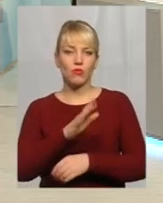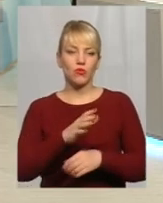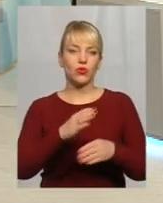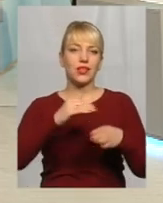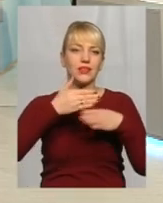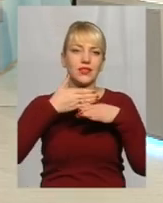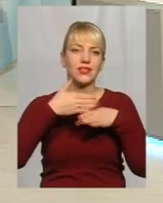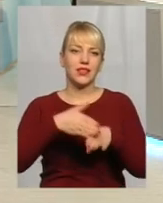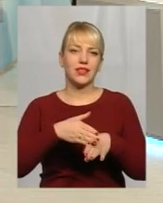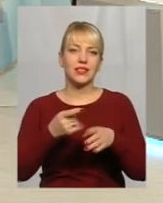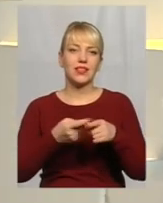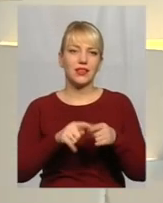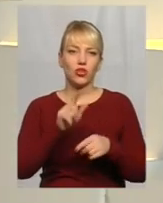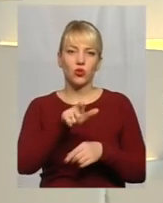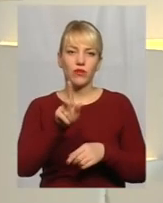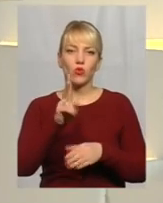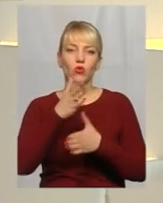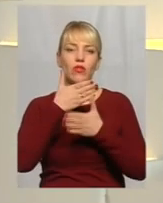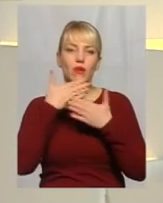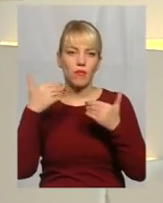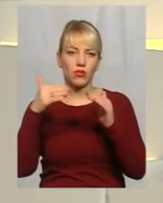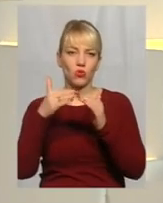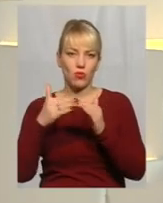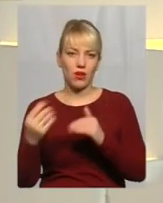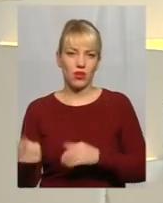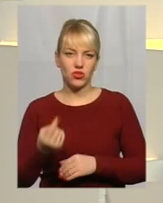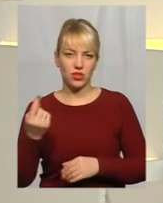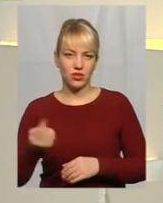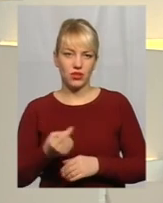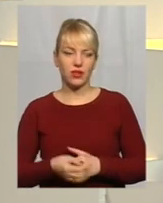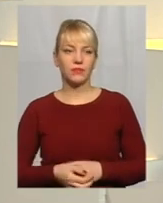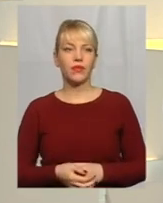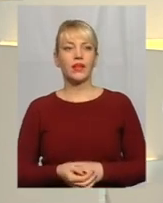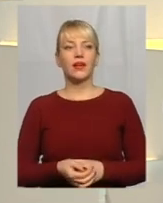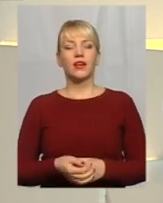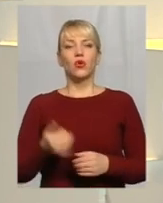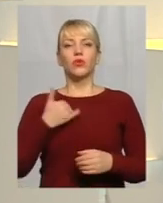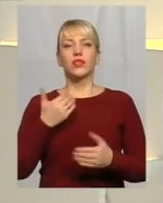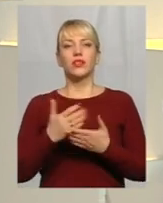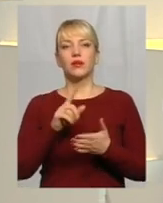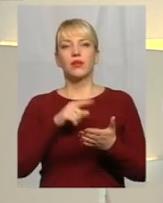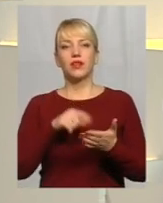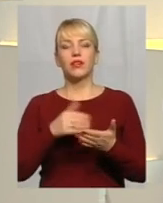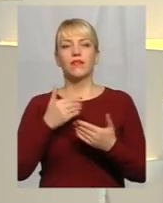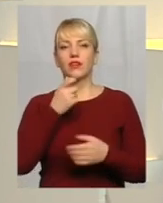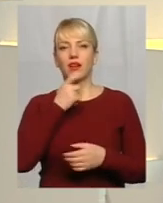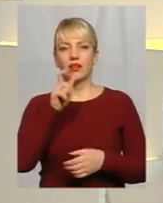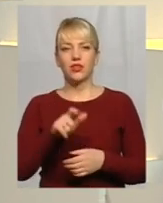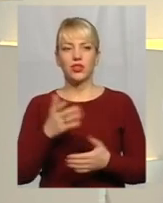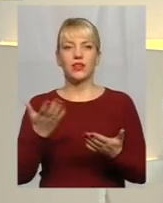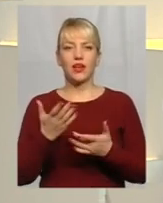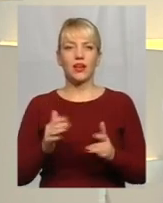будинку Дякую, пан Олексій, в нас є питання від нашого глядача, яка процедура